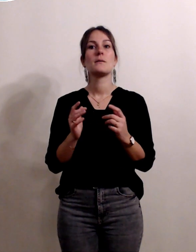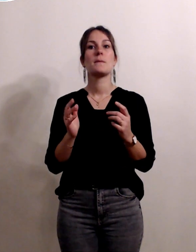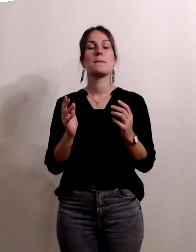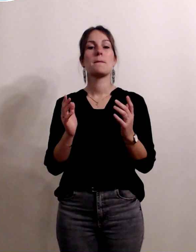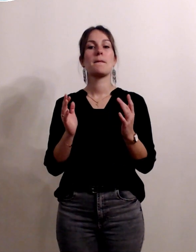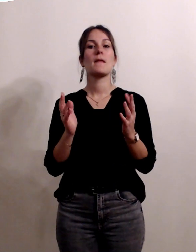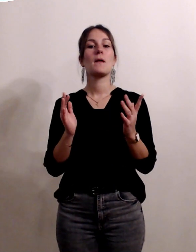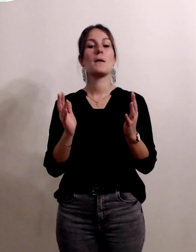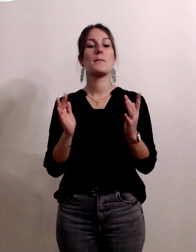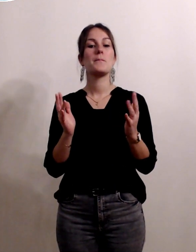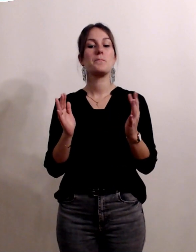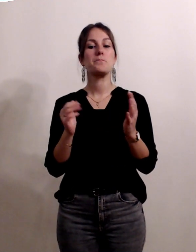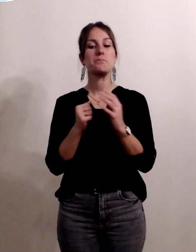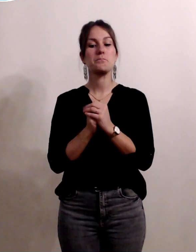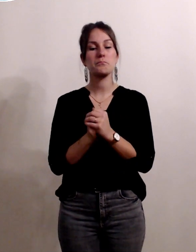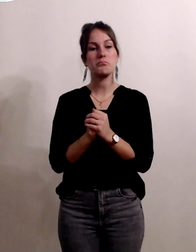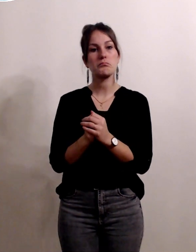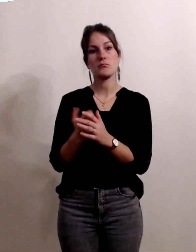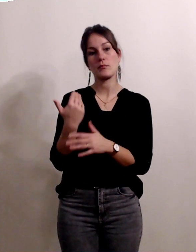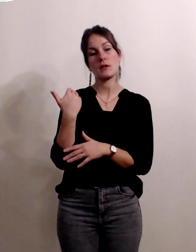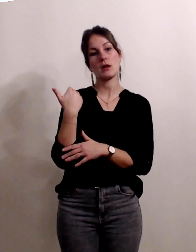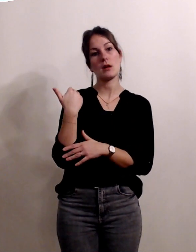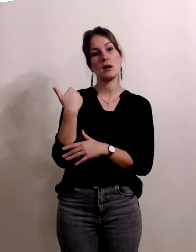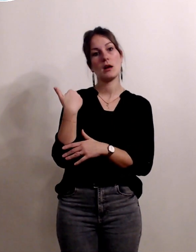l'étude a été faite